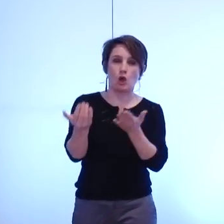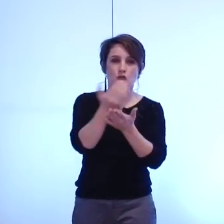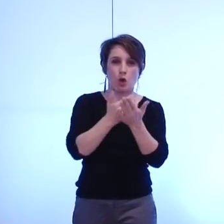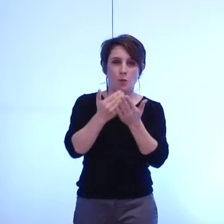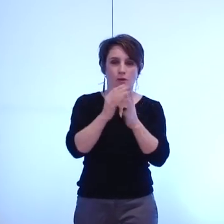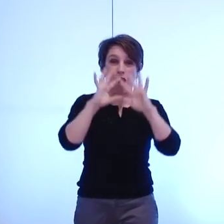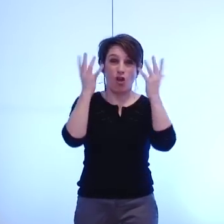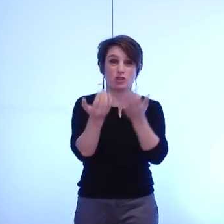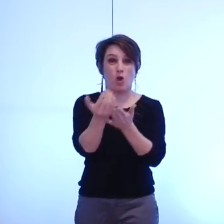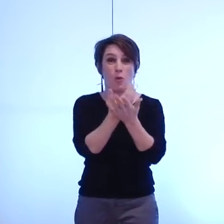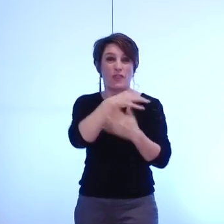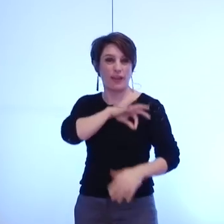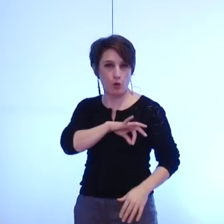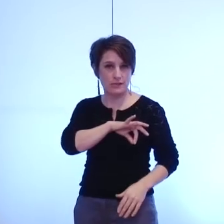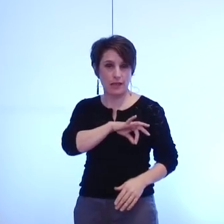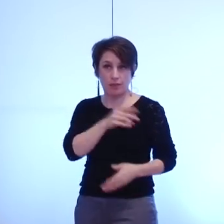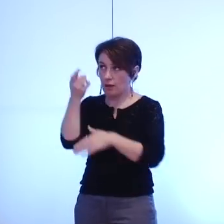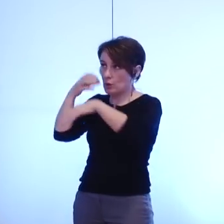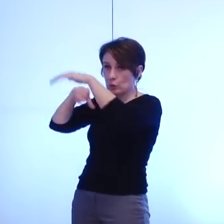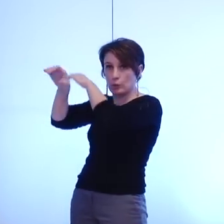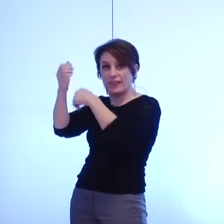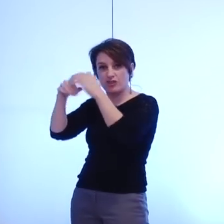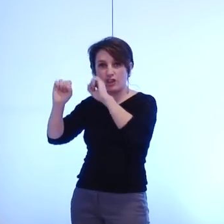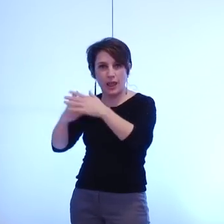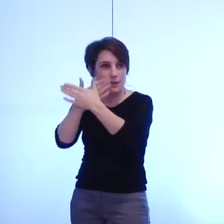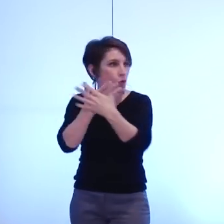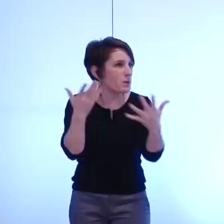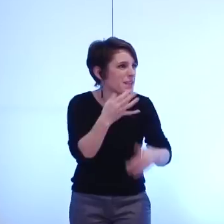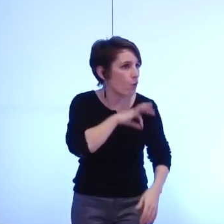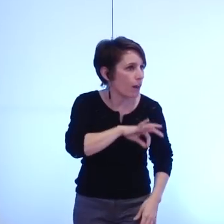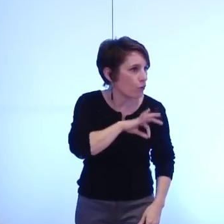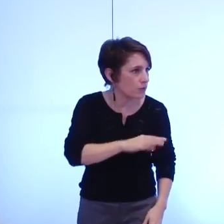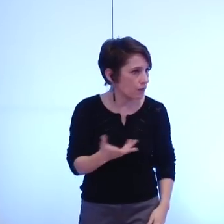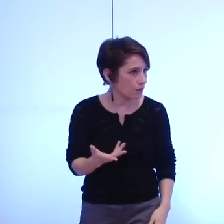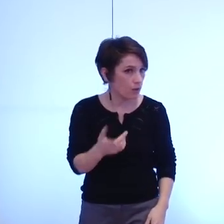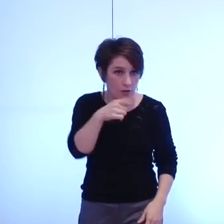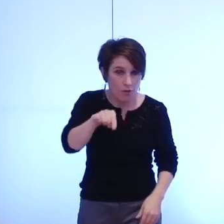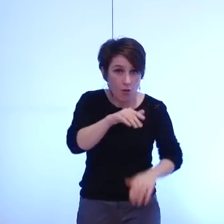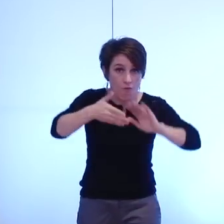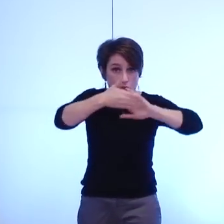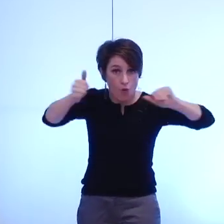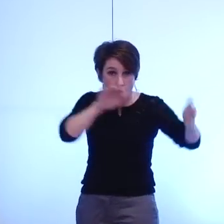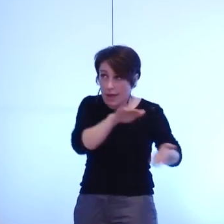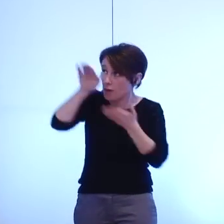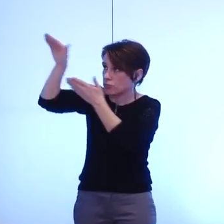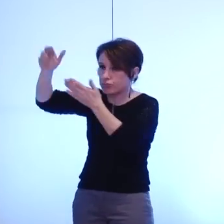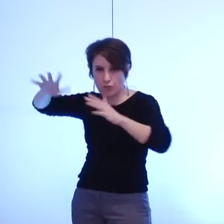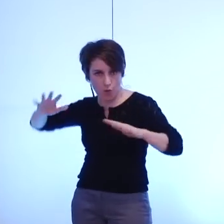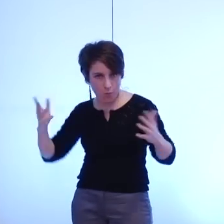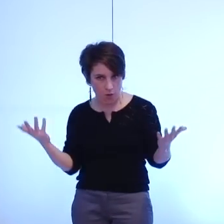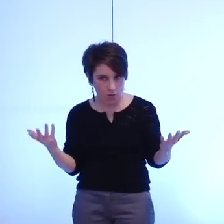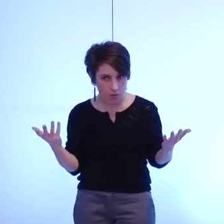métro je vous demande de quelle recette il s'agit comment allez-vous réaliser cette transition puisque vous allez devoir